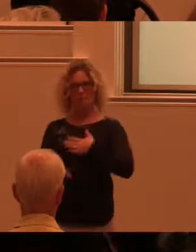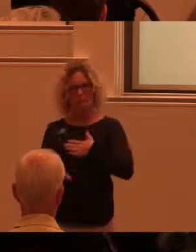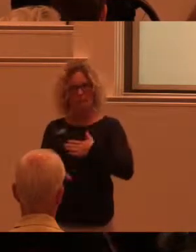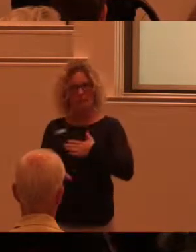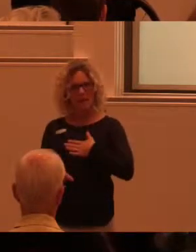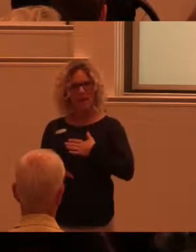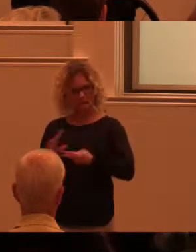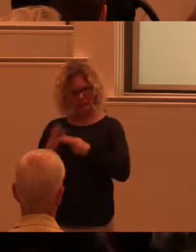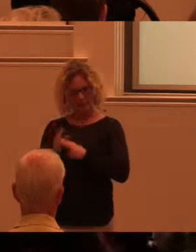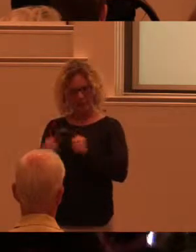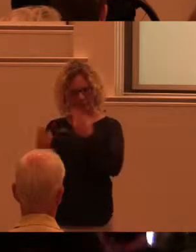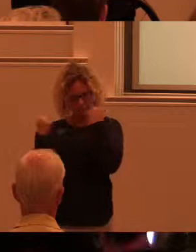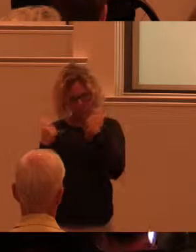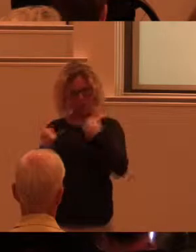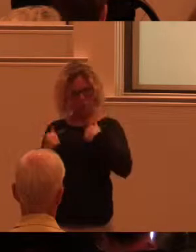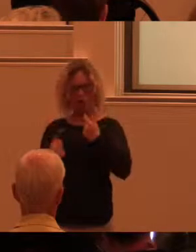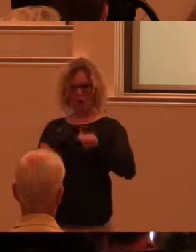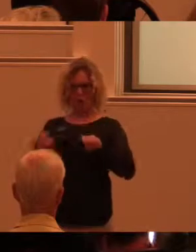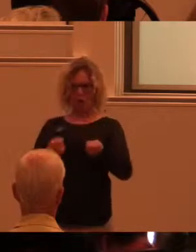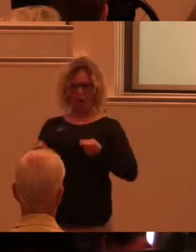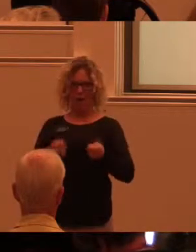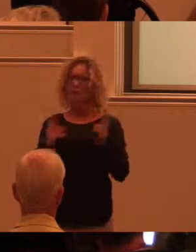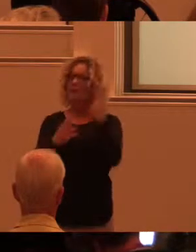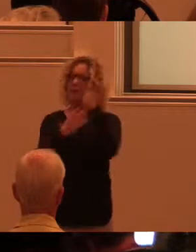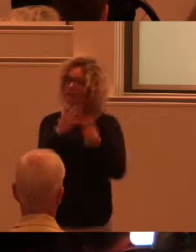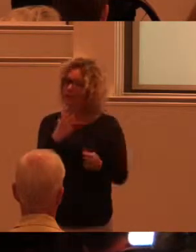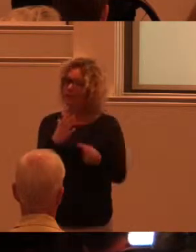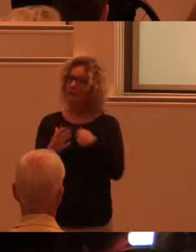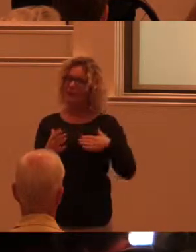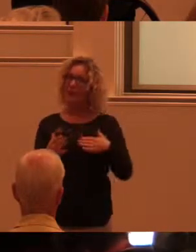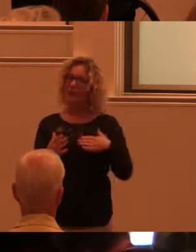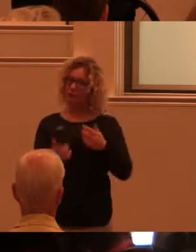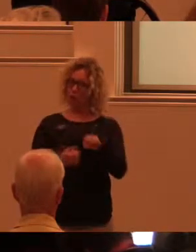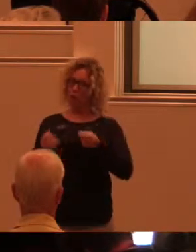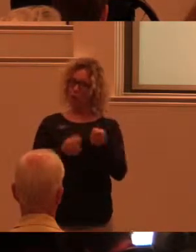tekniken och designen kröker sig efter oss.